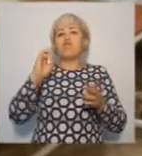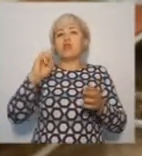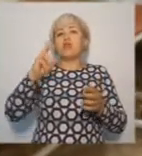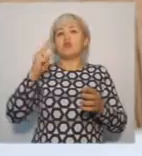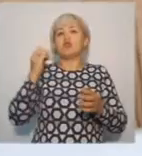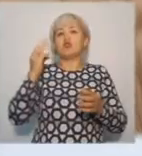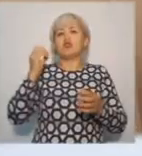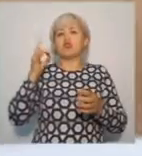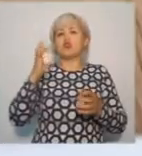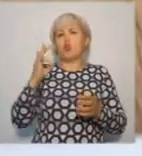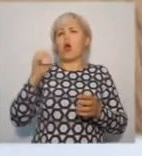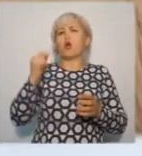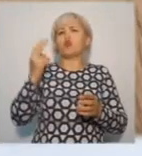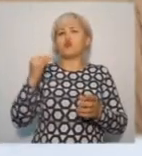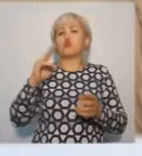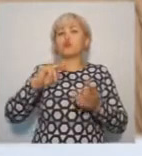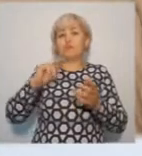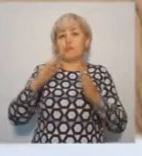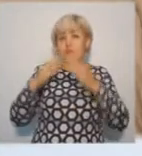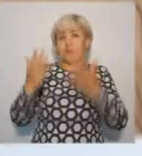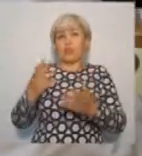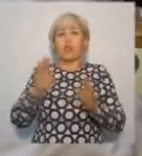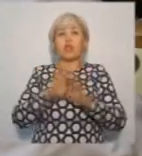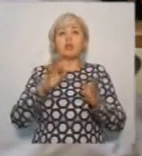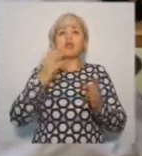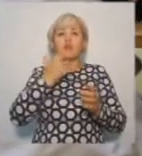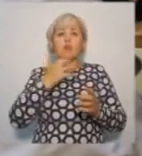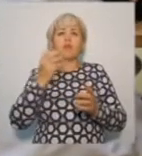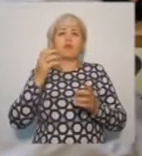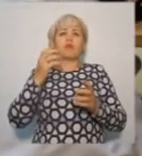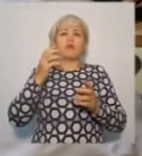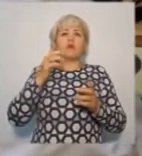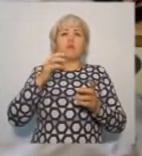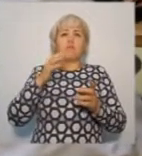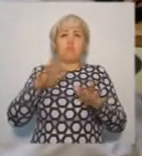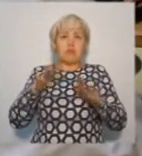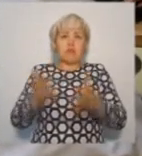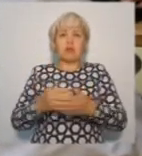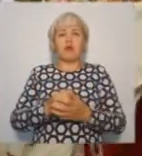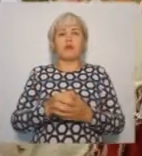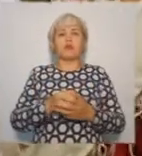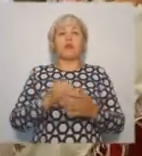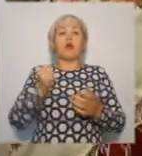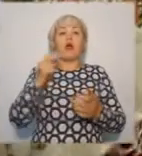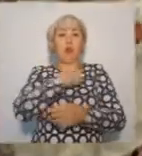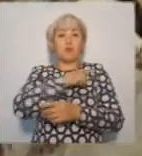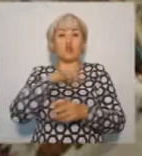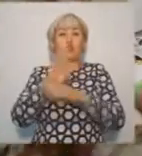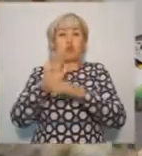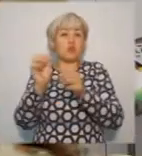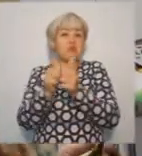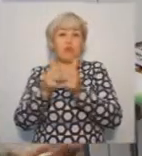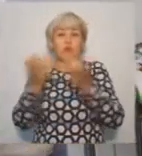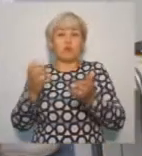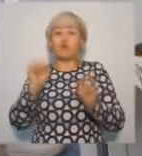ФАПы есть почти в каждом труднодоступном районе Югры и почти в каждом поселке. Аптичный киоск. Здесь можно купить лекарства. Совсем